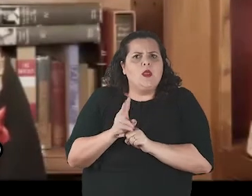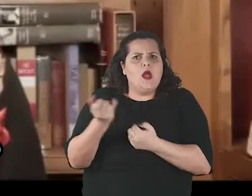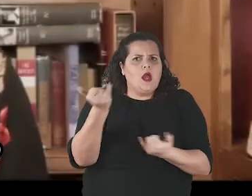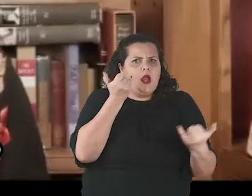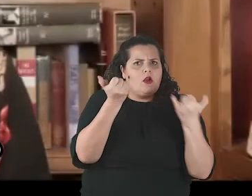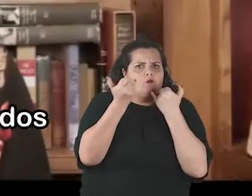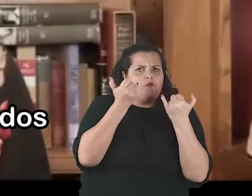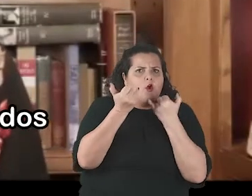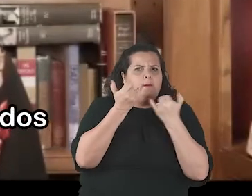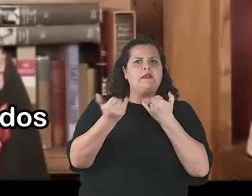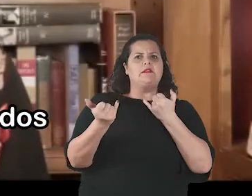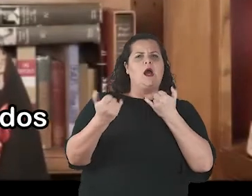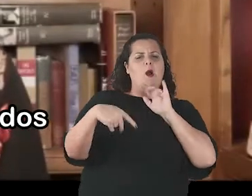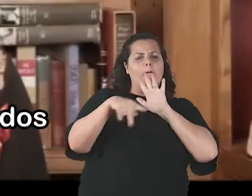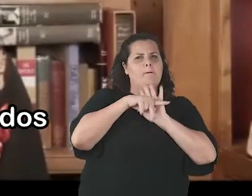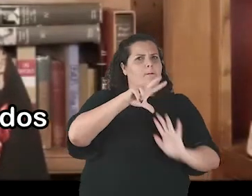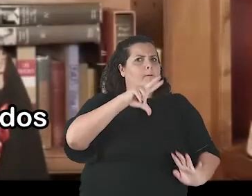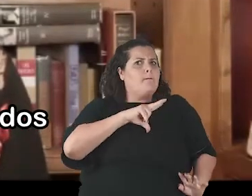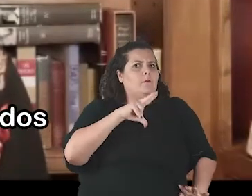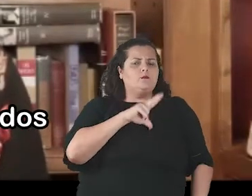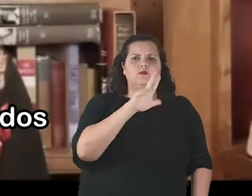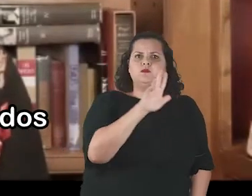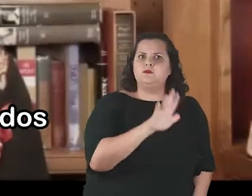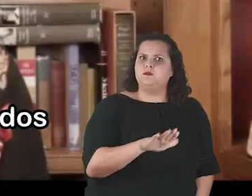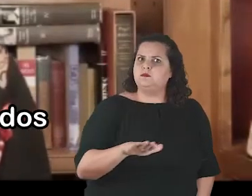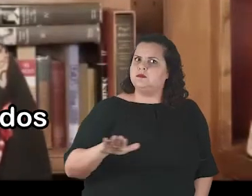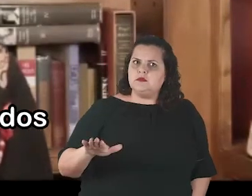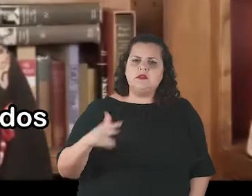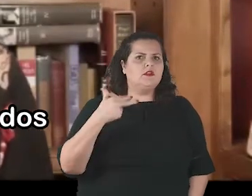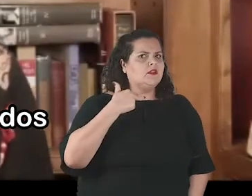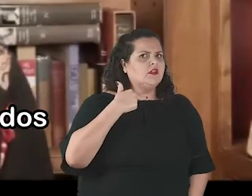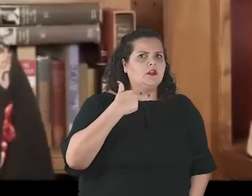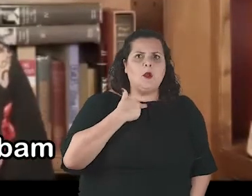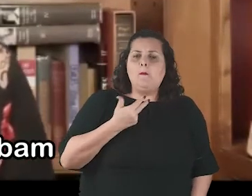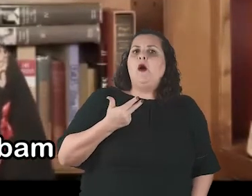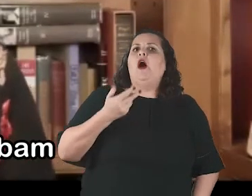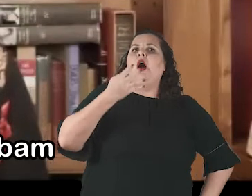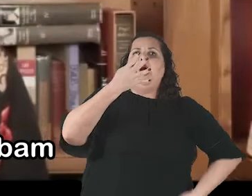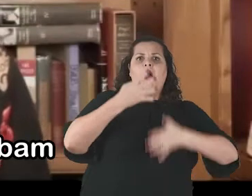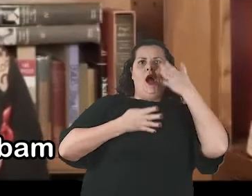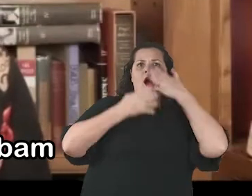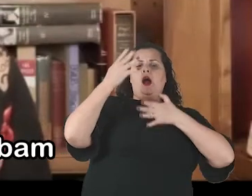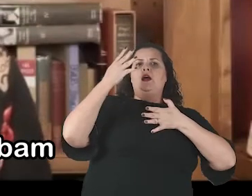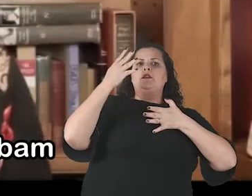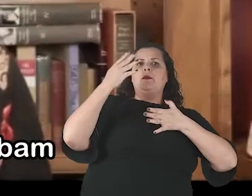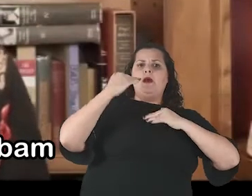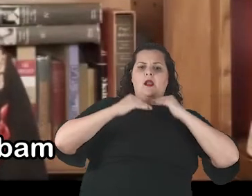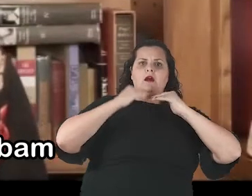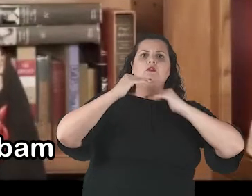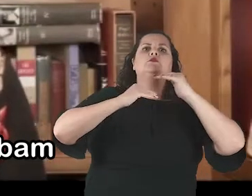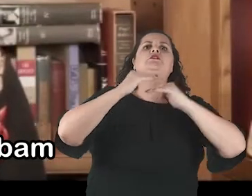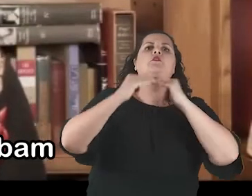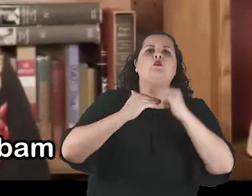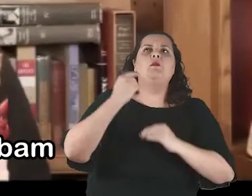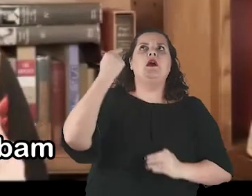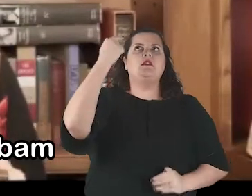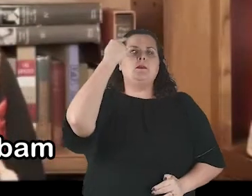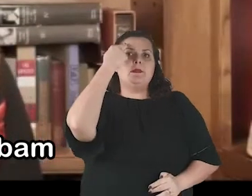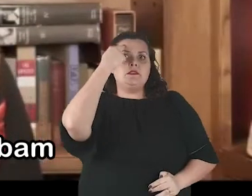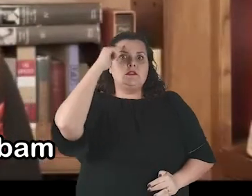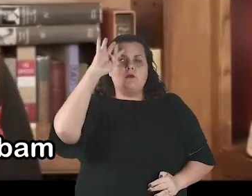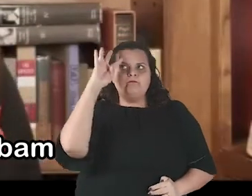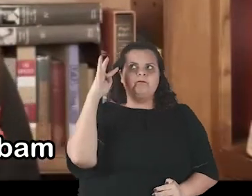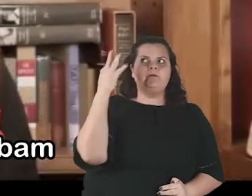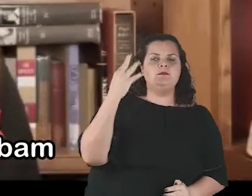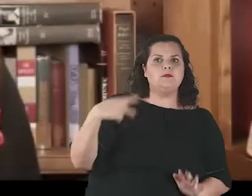updating data protection regulation and design standards that identify, define, and